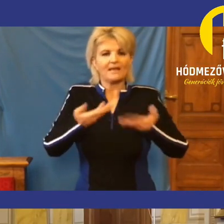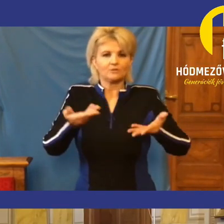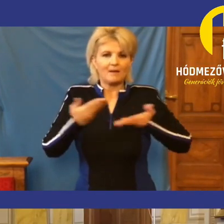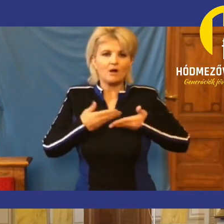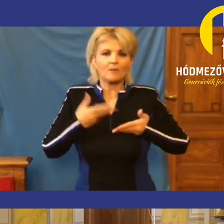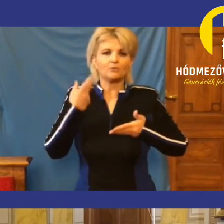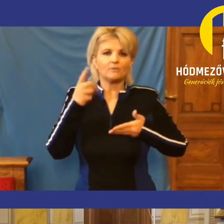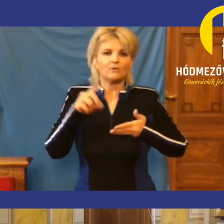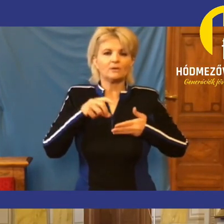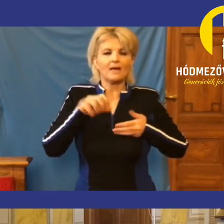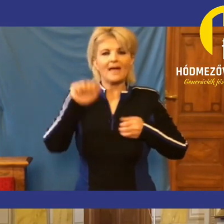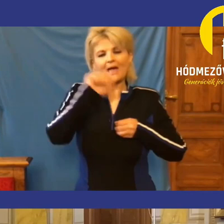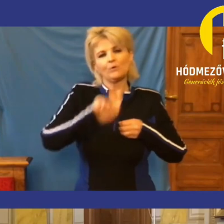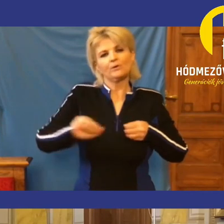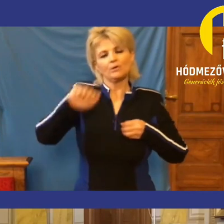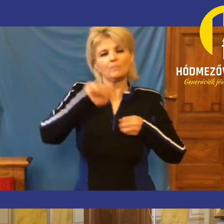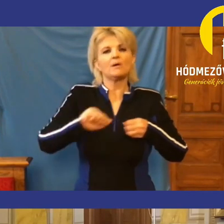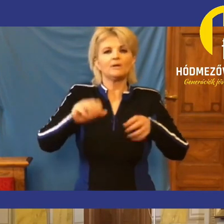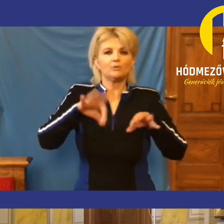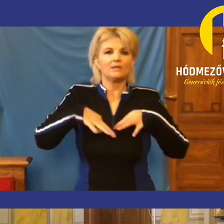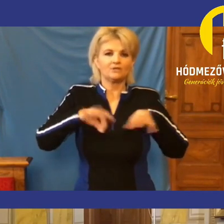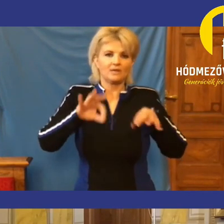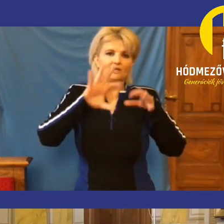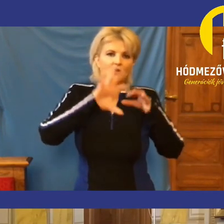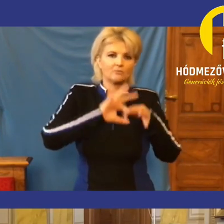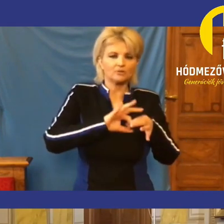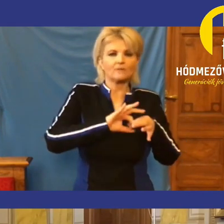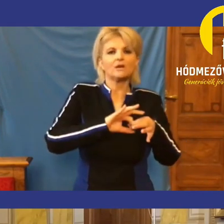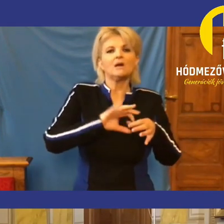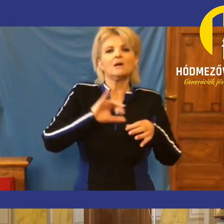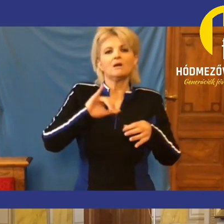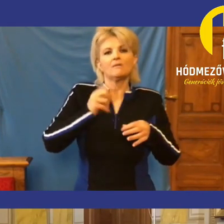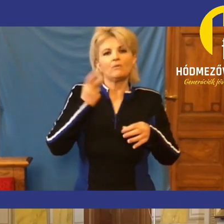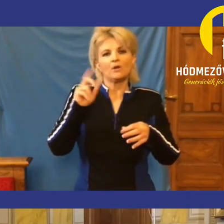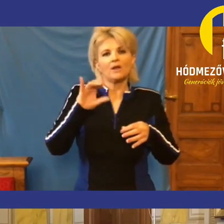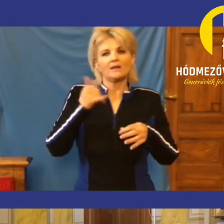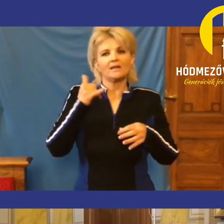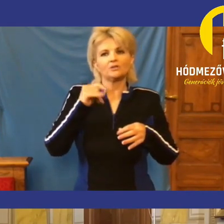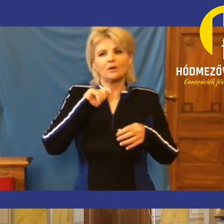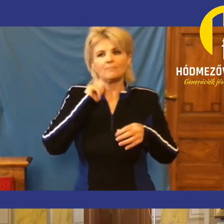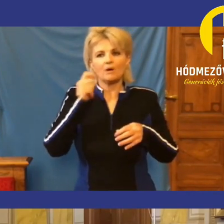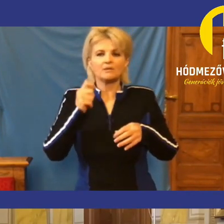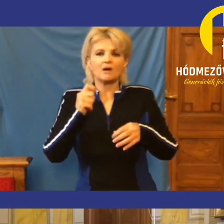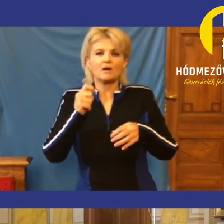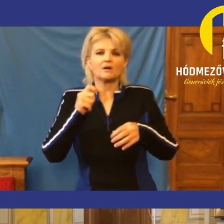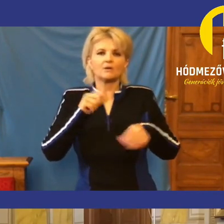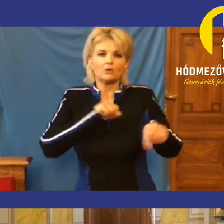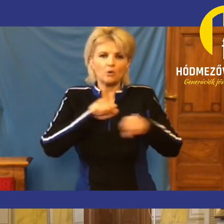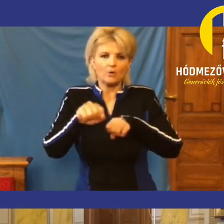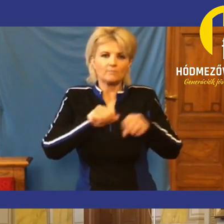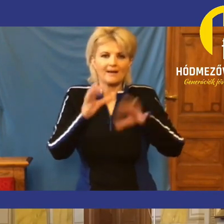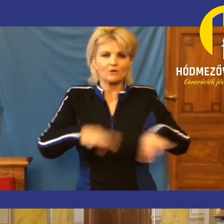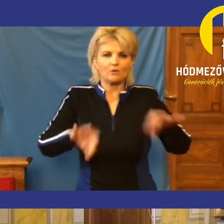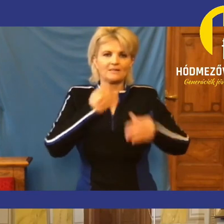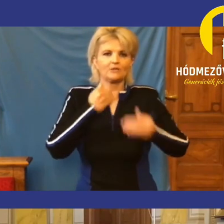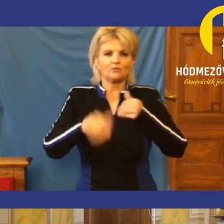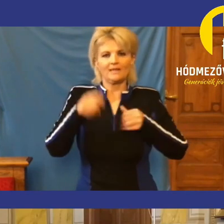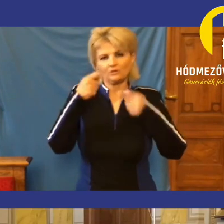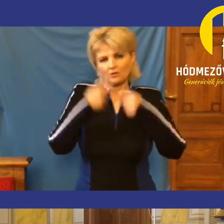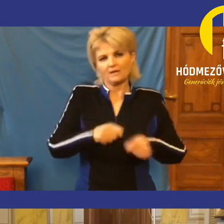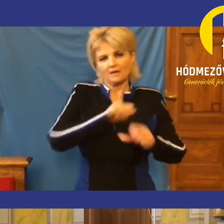ügyészséghez, és lecsukták volna az önáltal olyan tisztelt magyar kormány és országgyűlésnek számos tagját, azért, mert akkor